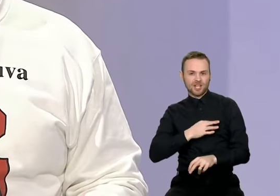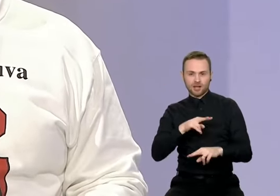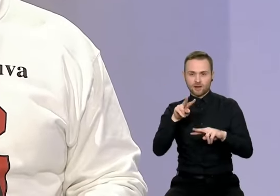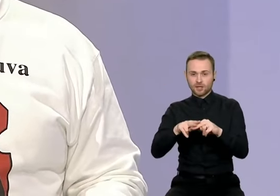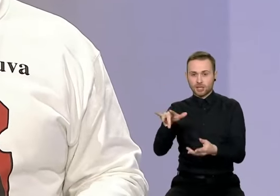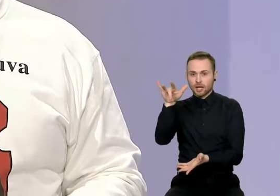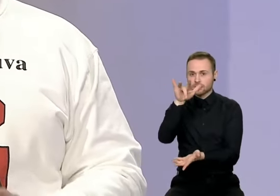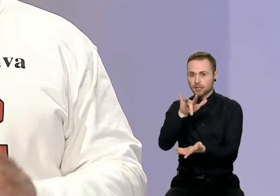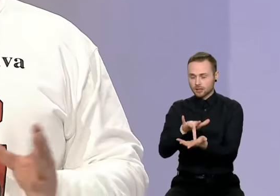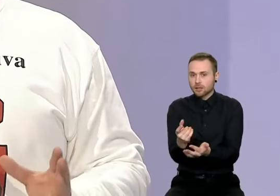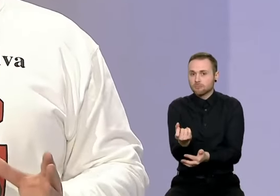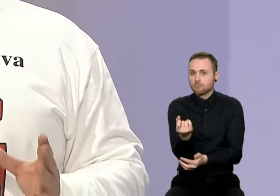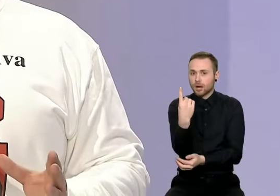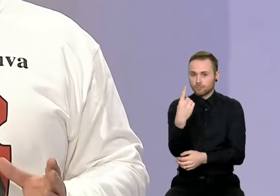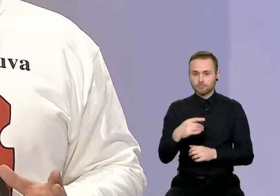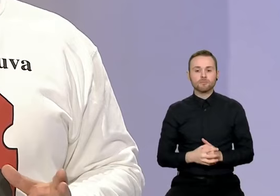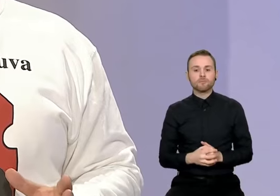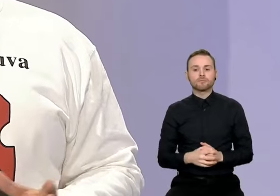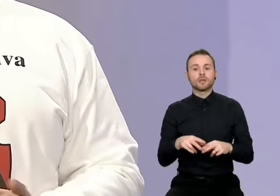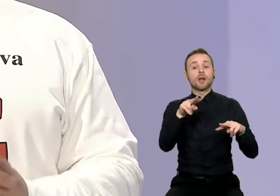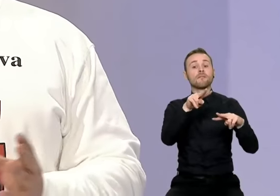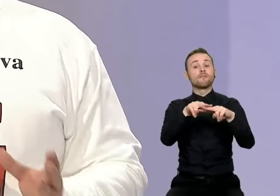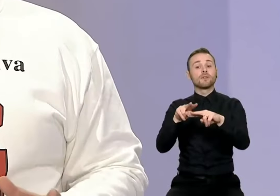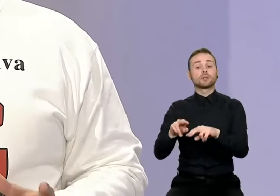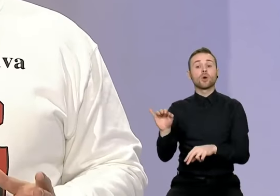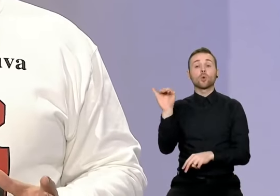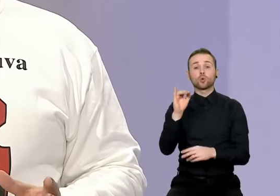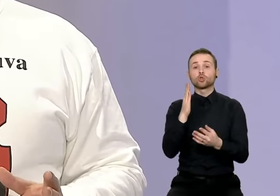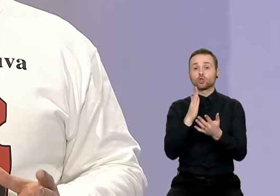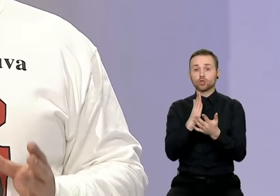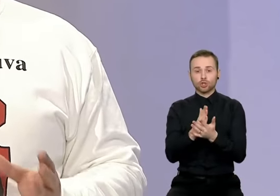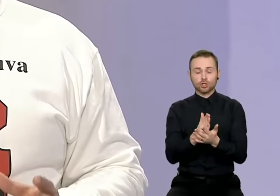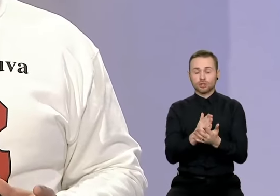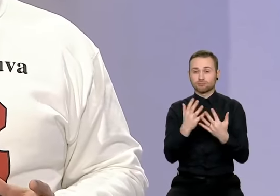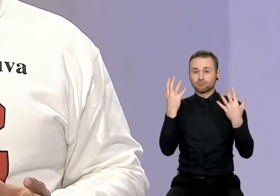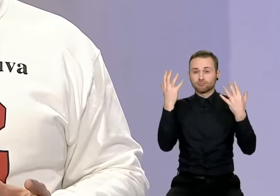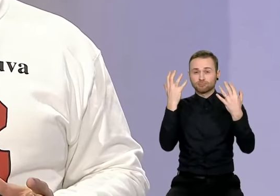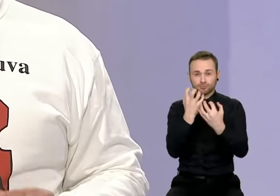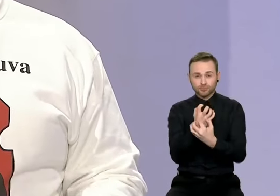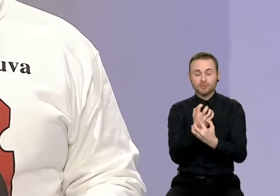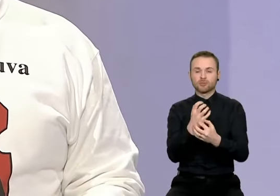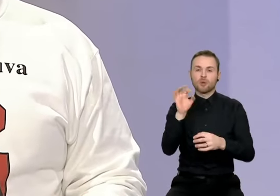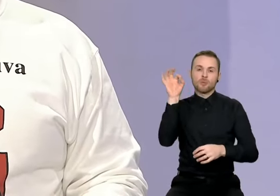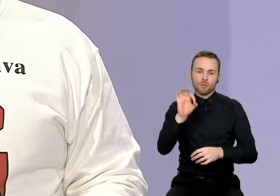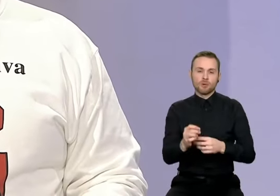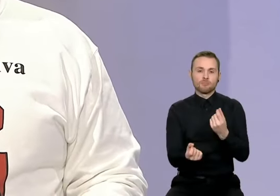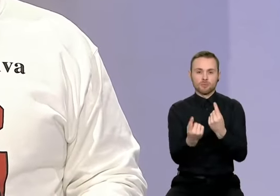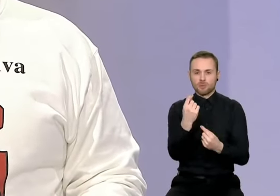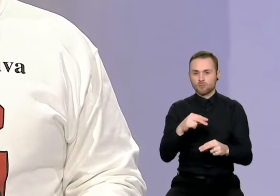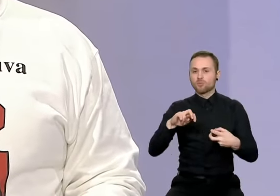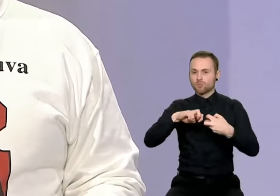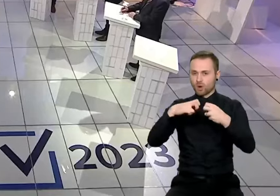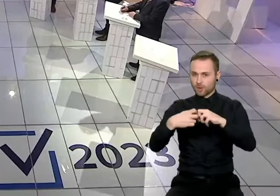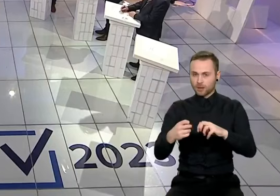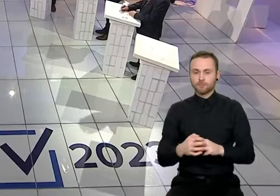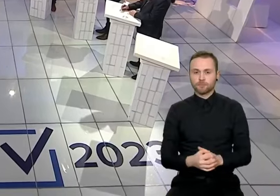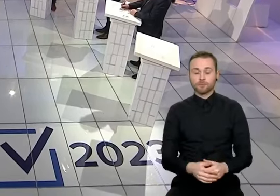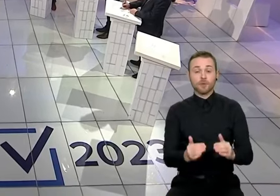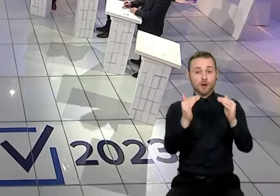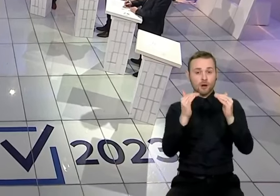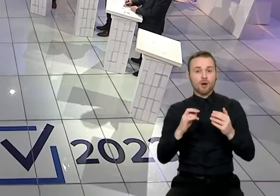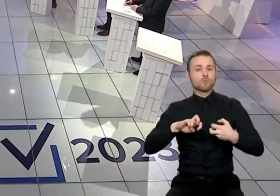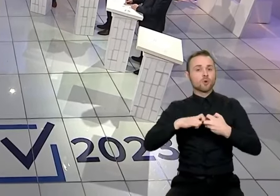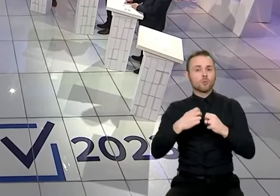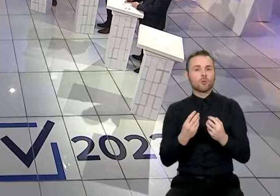kriminalinės užuomasgos. Nes būtent neapšviestose teritorijose viskas ir įvyksta. Dar vienas labai svarbus dalykas, tai